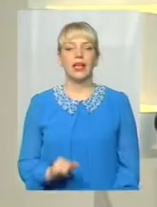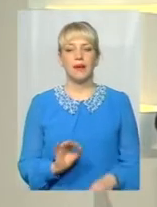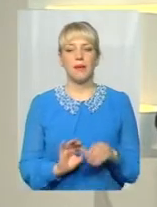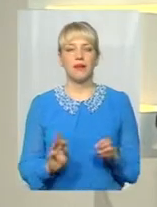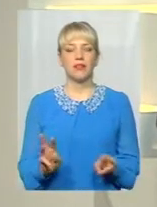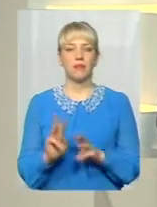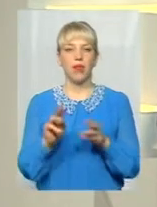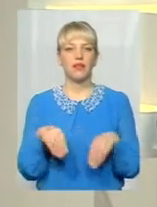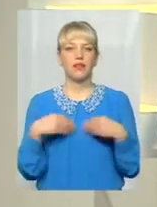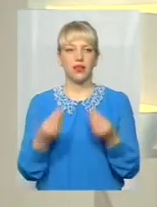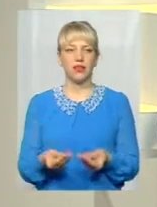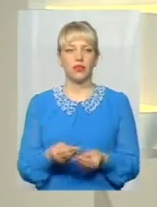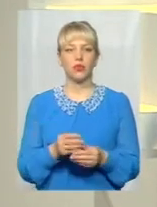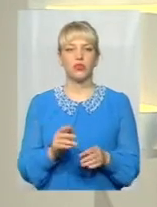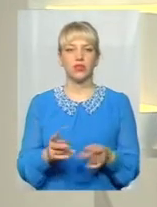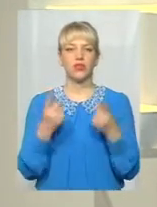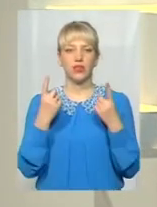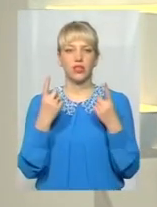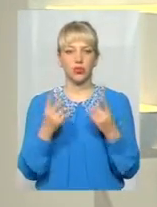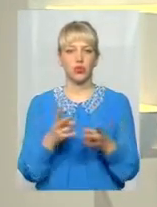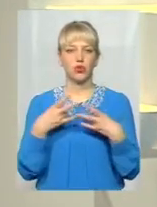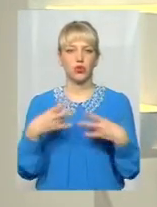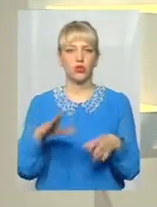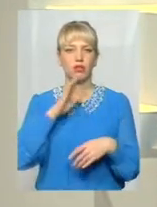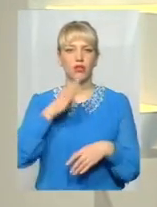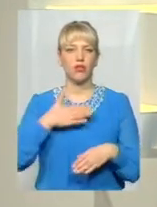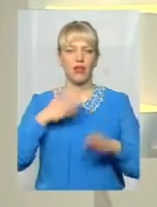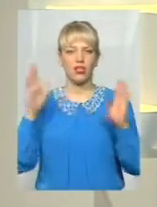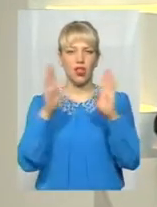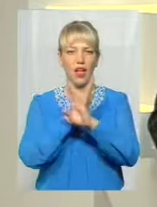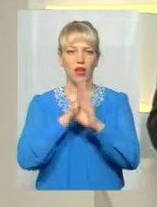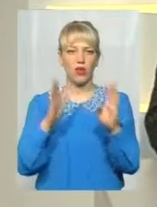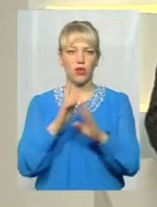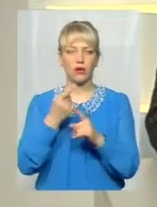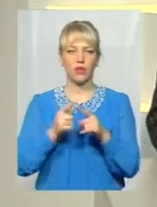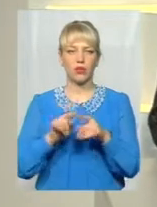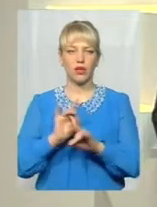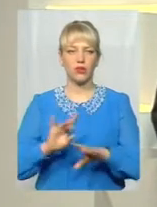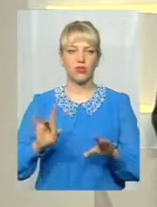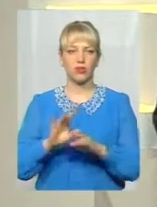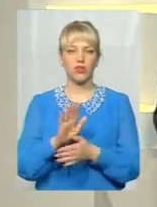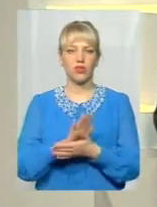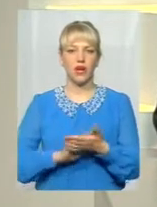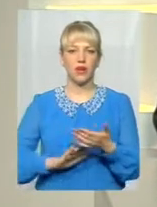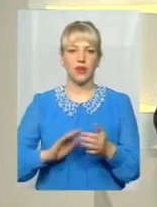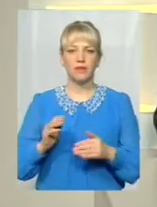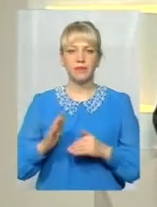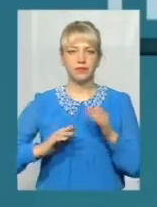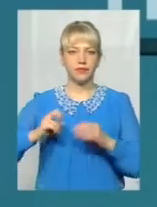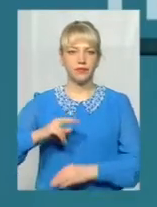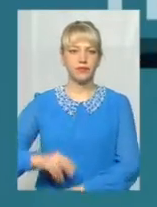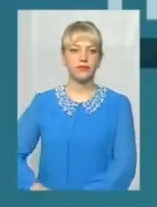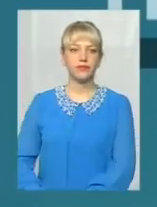завдають непоправної шкоди і нашій екології. Про це далі розповість еколог Юрій Різніков.